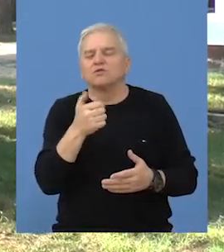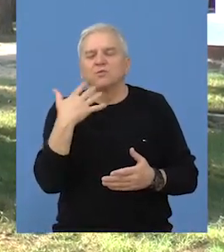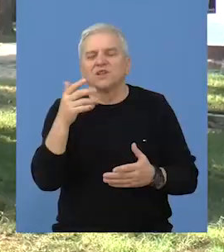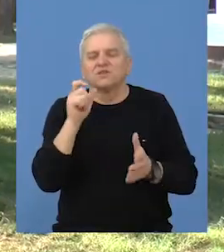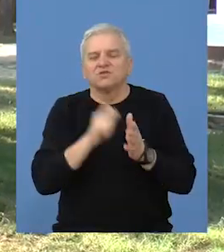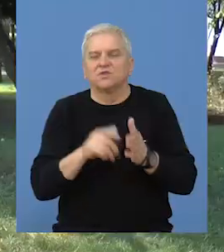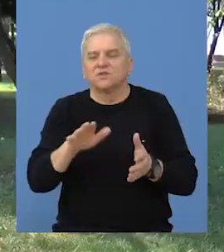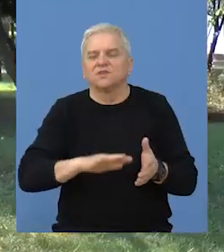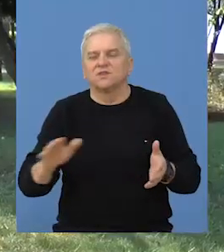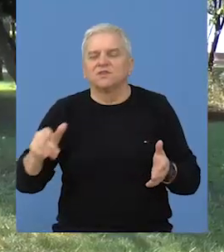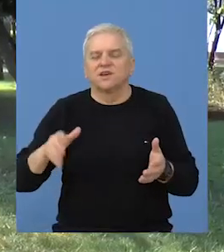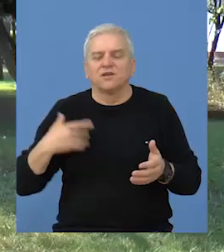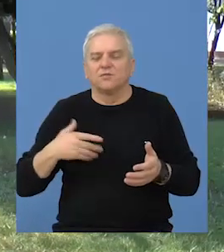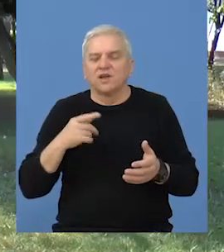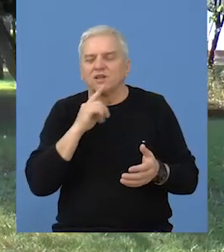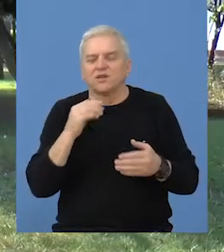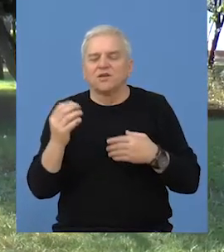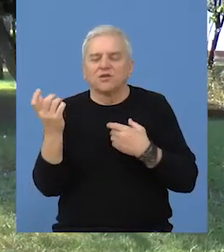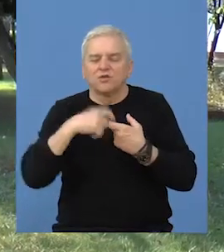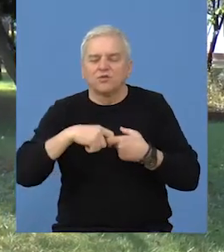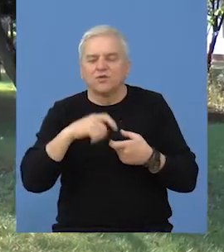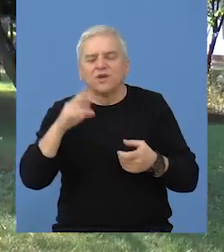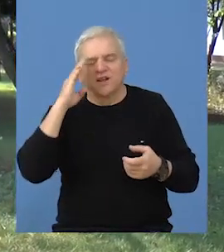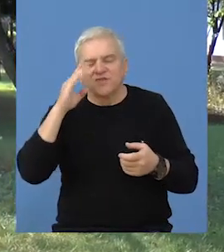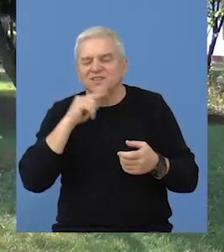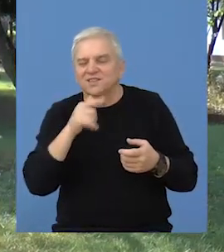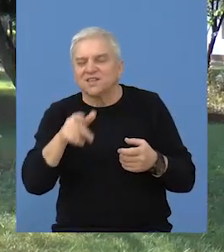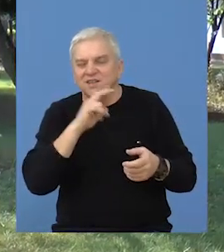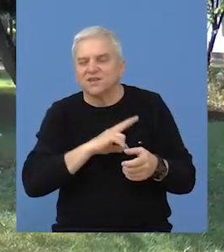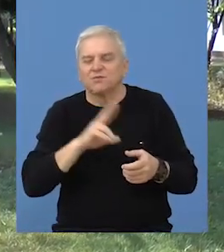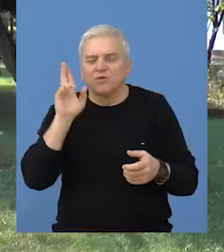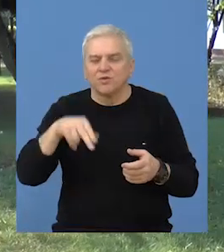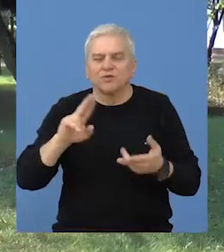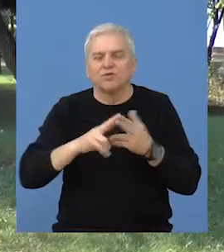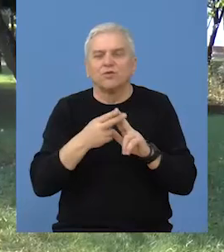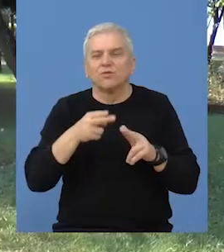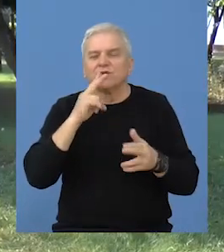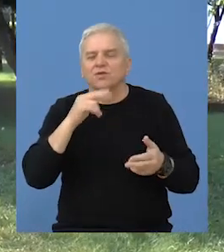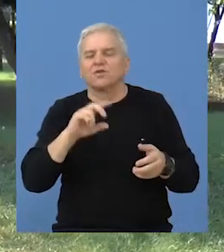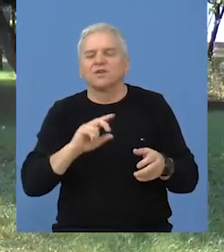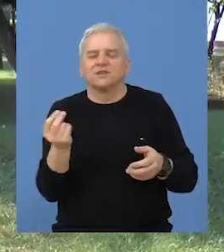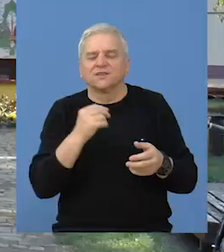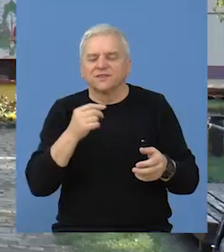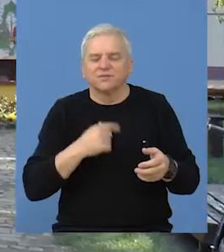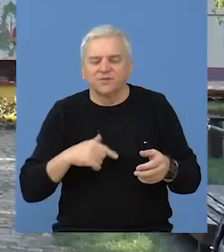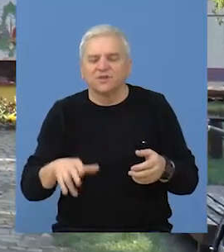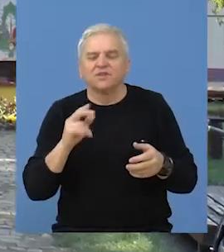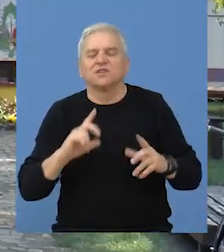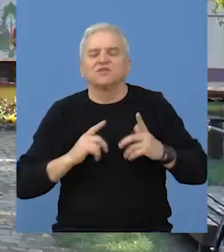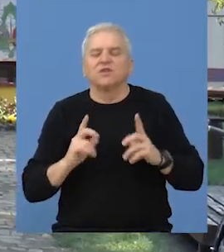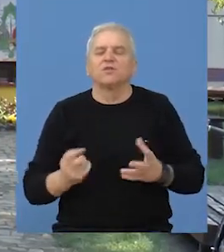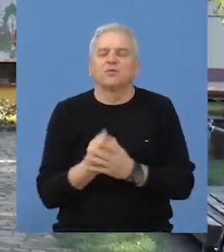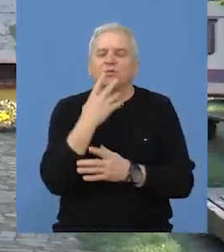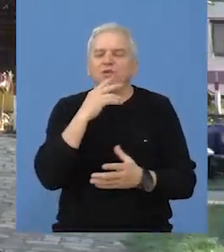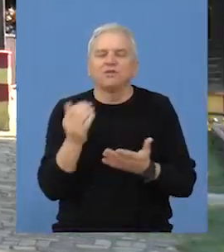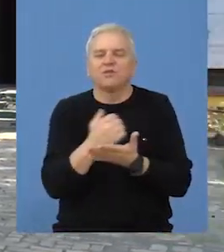pedeset članova. Deca i mladi koji se priključe izvidjačima imaju priliku da se upoznaju sa otačbinom, životom u